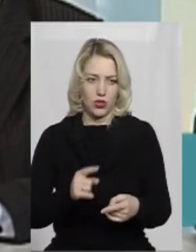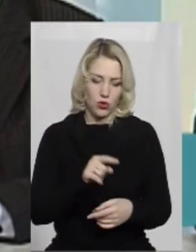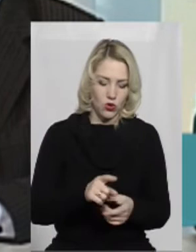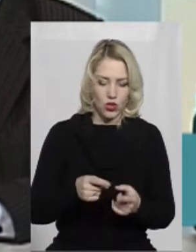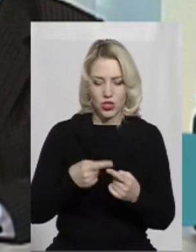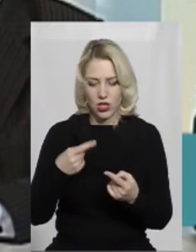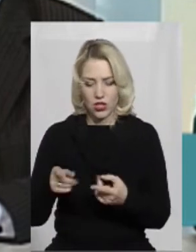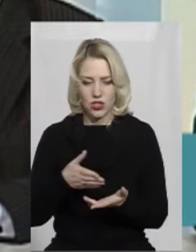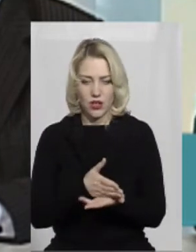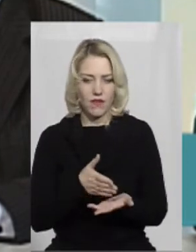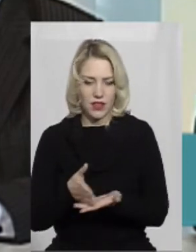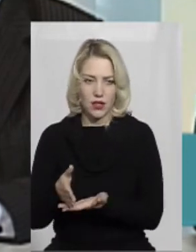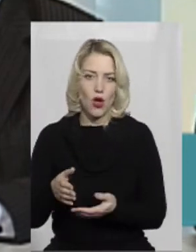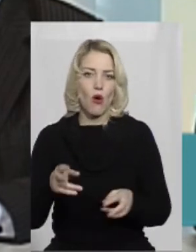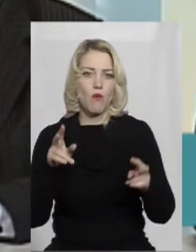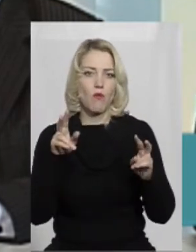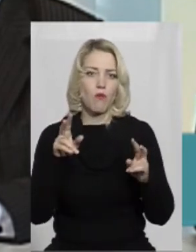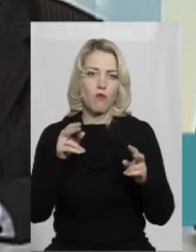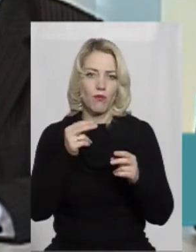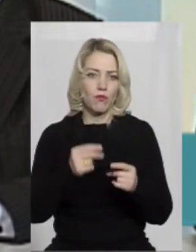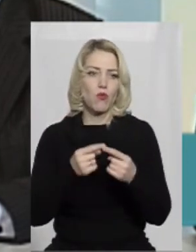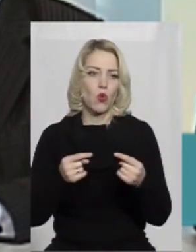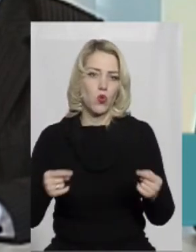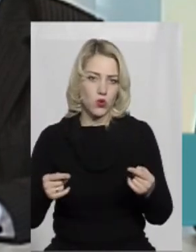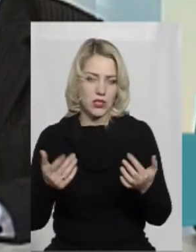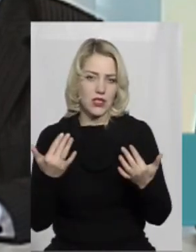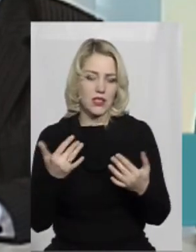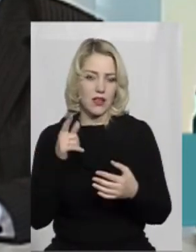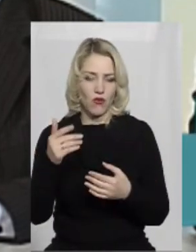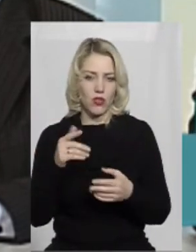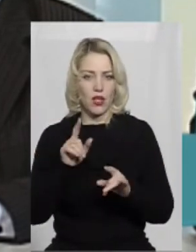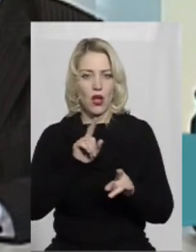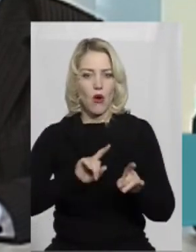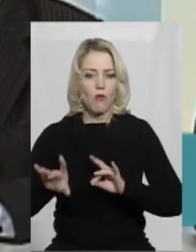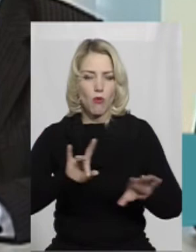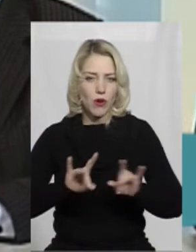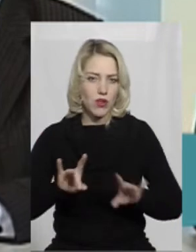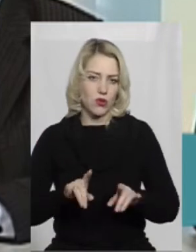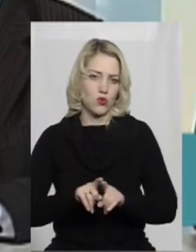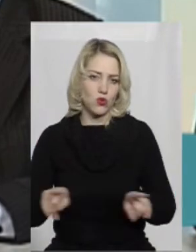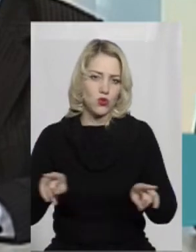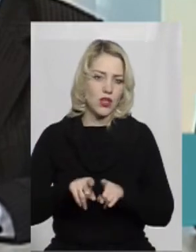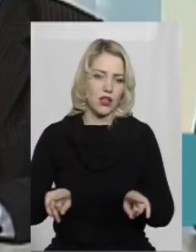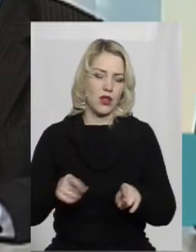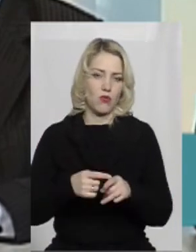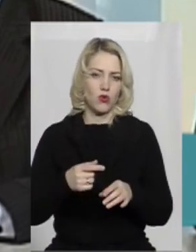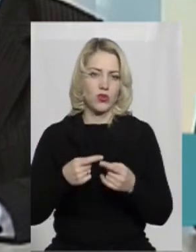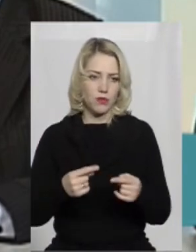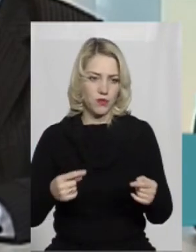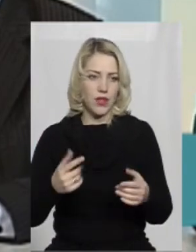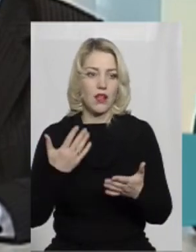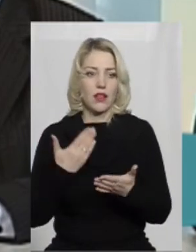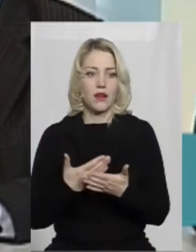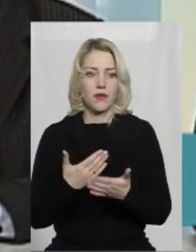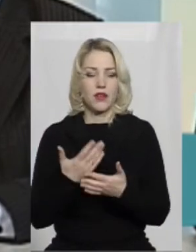інший вид продукції, наскільки вони поперерізують, рекламують. Взяти так само,